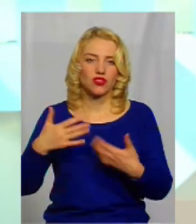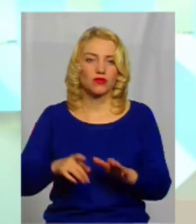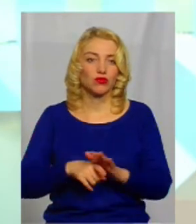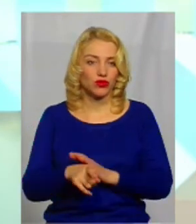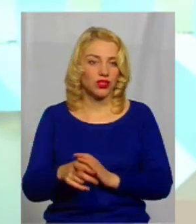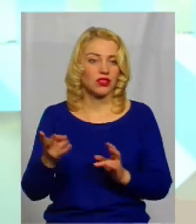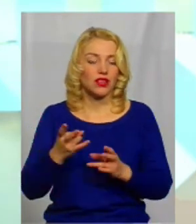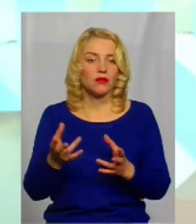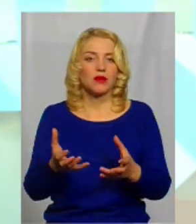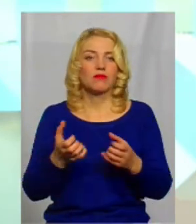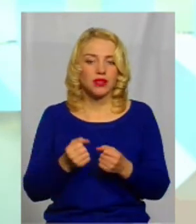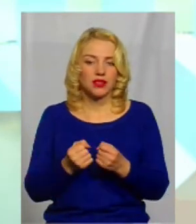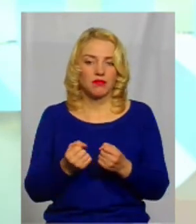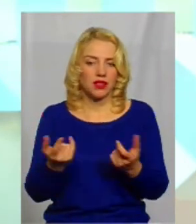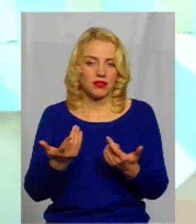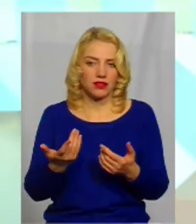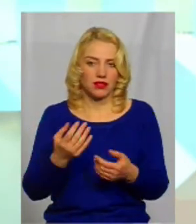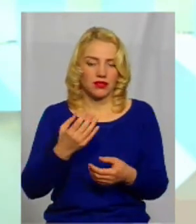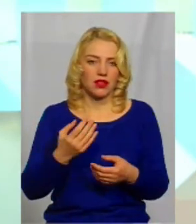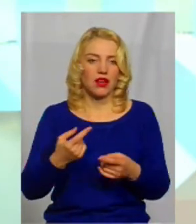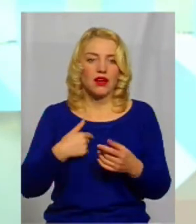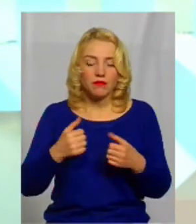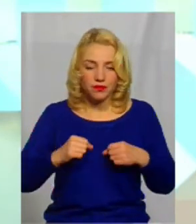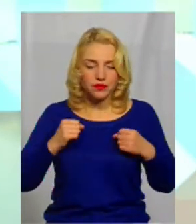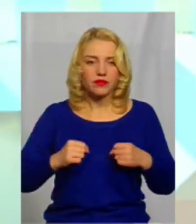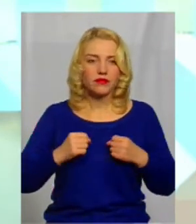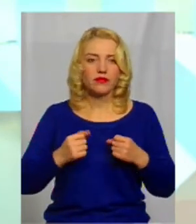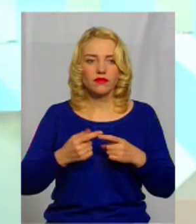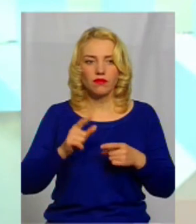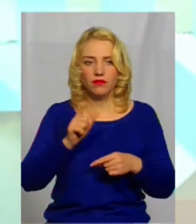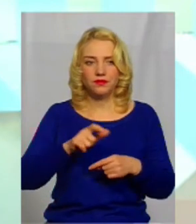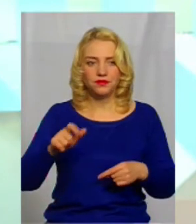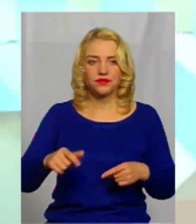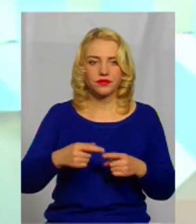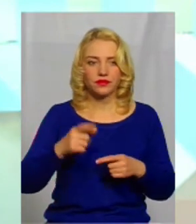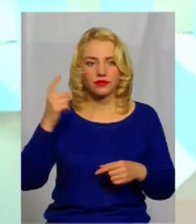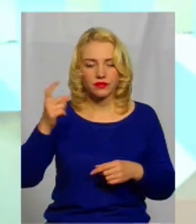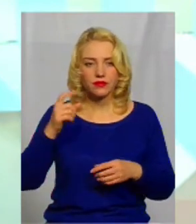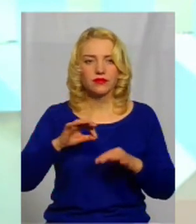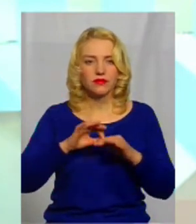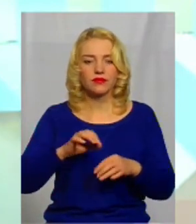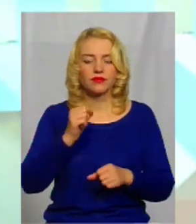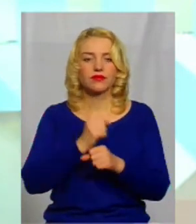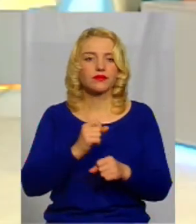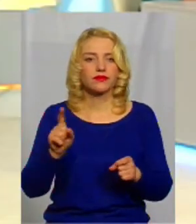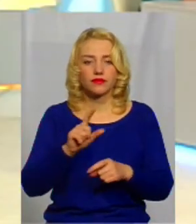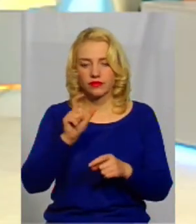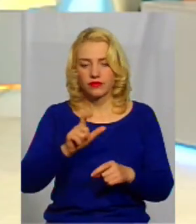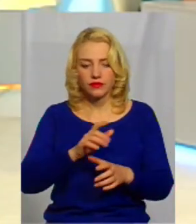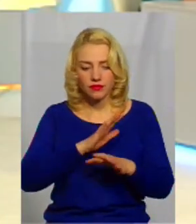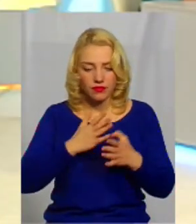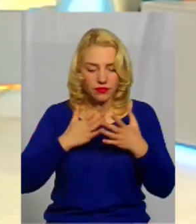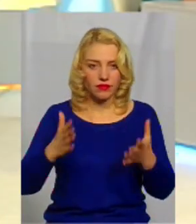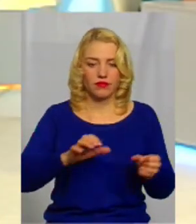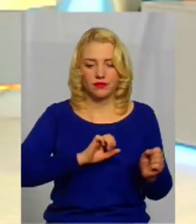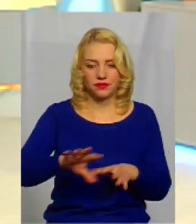Треба приймати мери, і ми вже намагаємося з людьми, з орендарями водних об'єктів, з хазяями ведемо роботу для того, щоб скидали більше